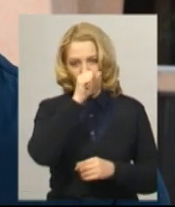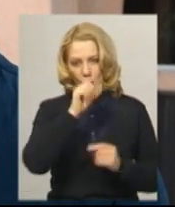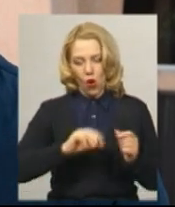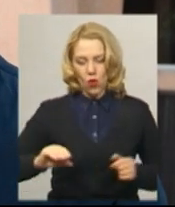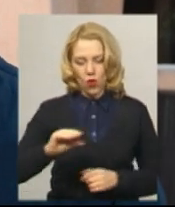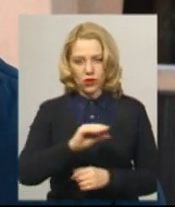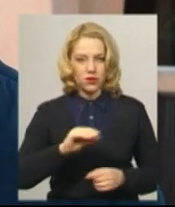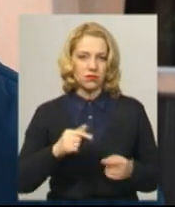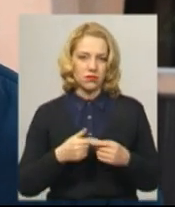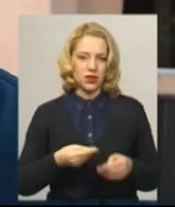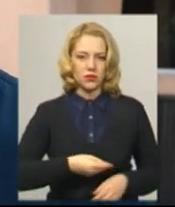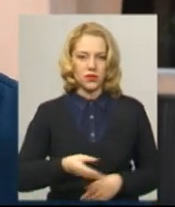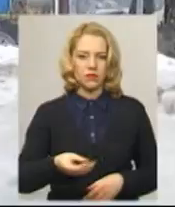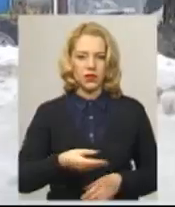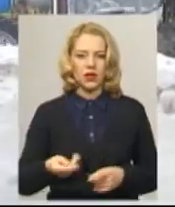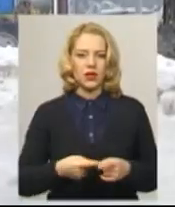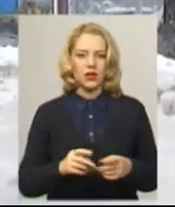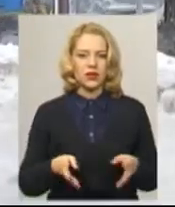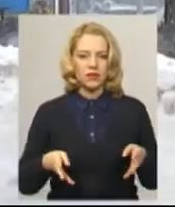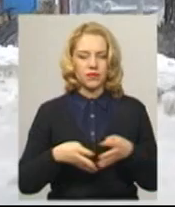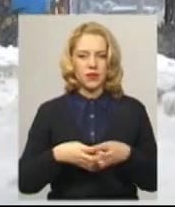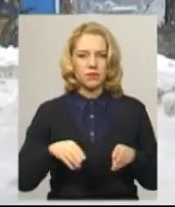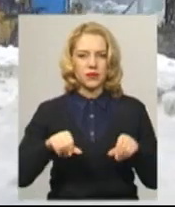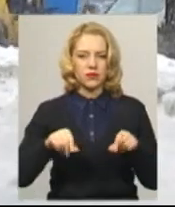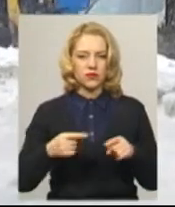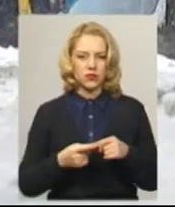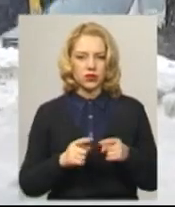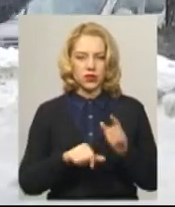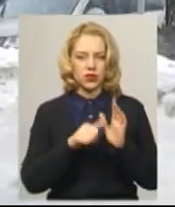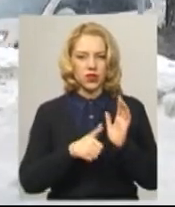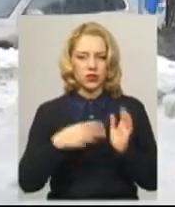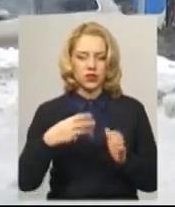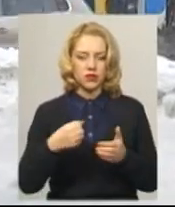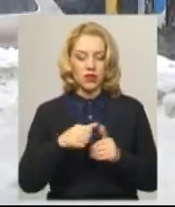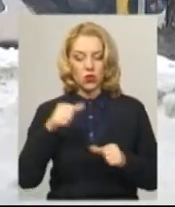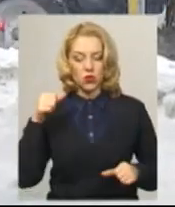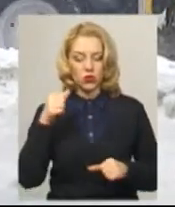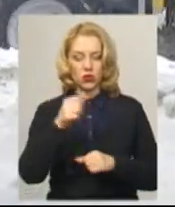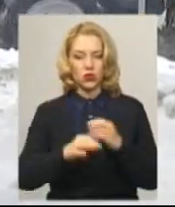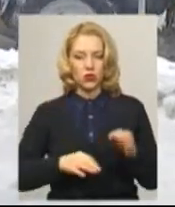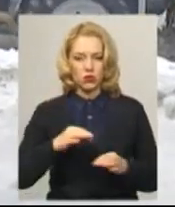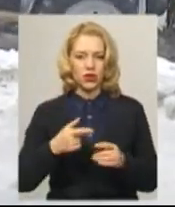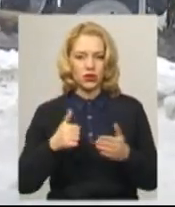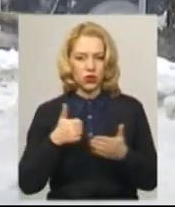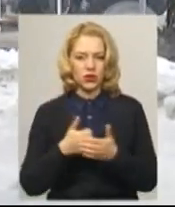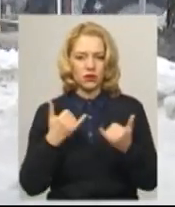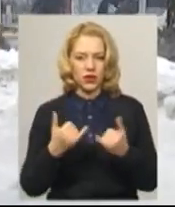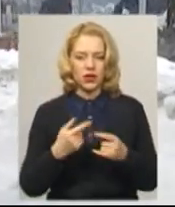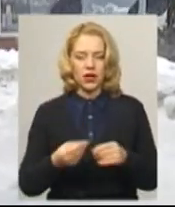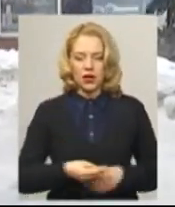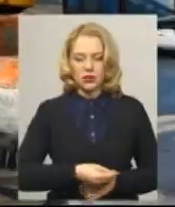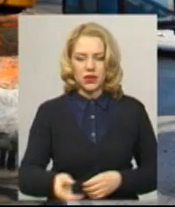ми, звичайно, посипаємо піщано-соляною суміші. З 16.30 минулої доби і дотепер присипають дороги та тротуари від